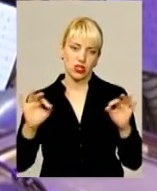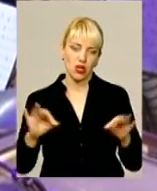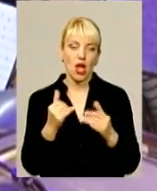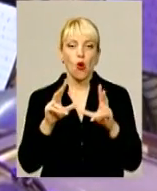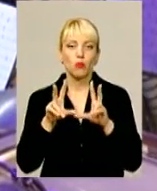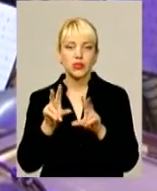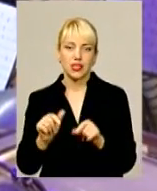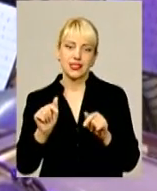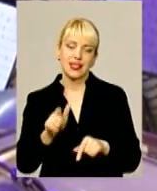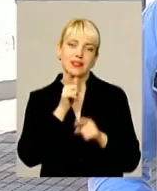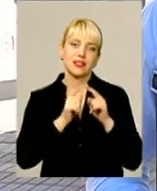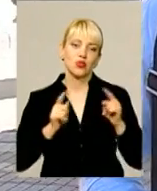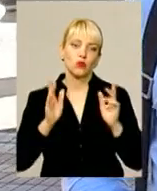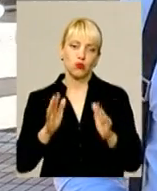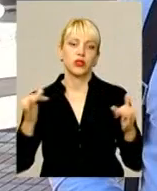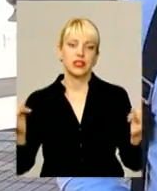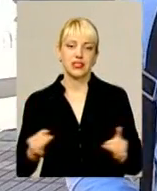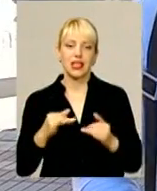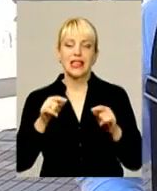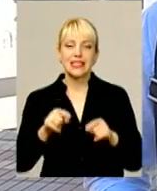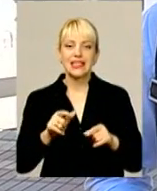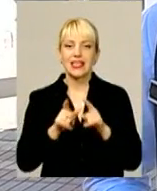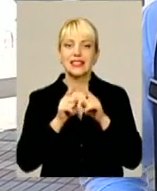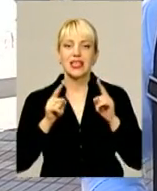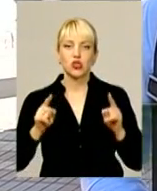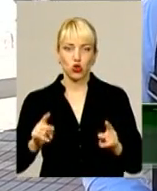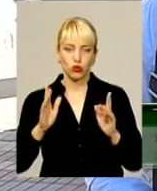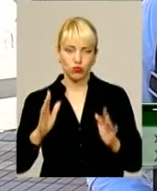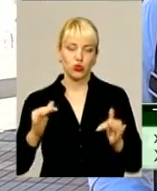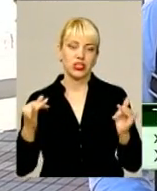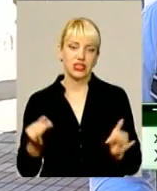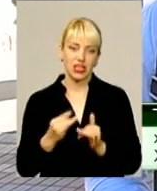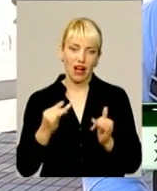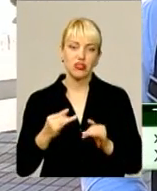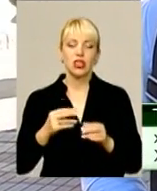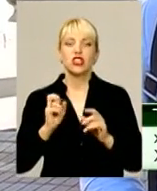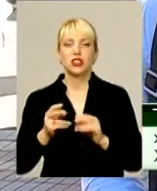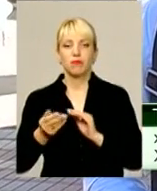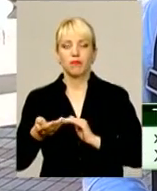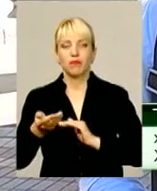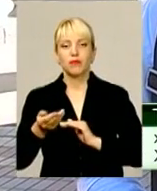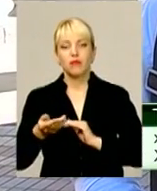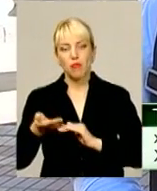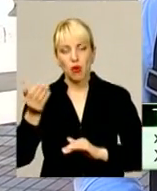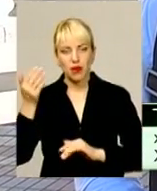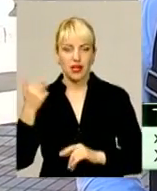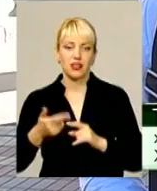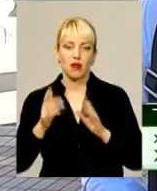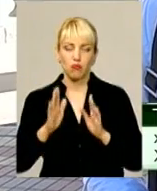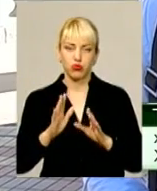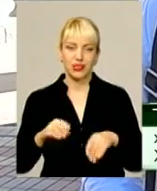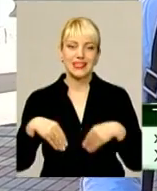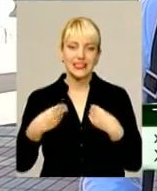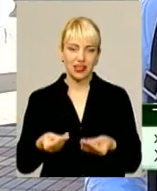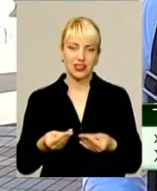цей сезон буде не менш цікавим. Цей сезон буде не менш насиченіший, ніж попередній. Була задана така